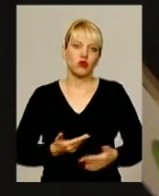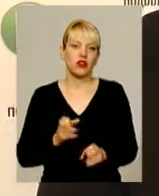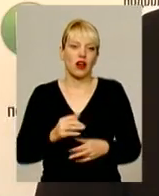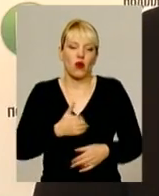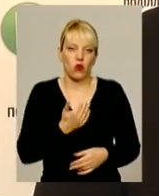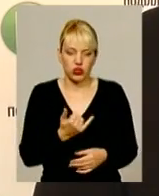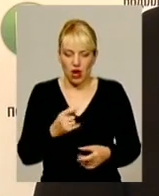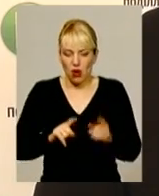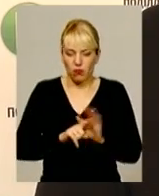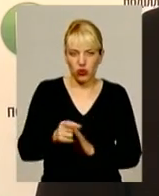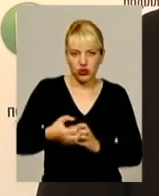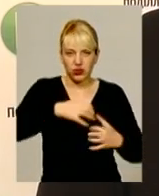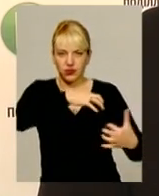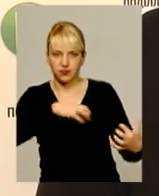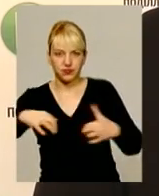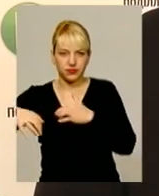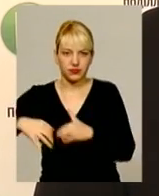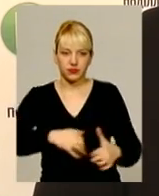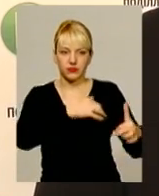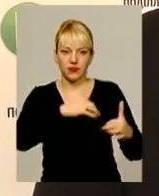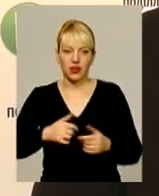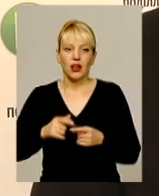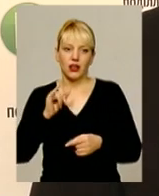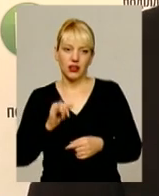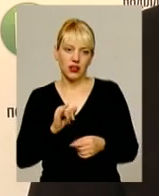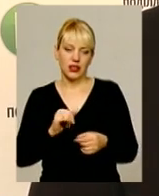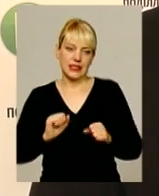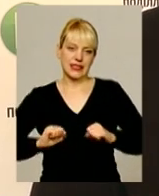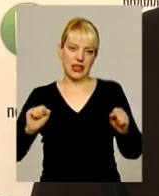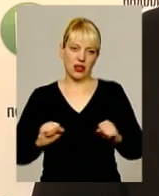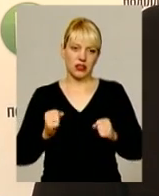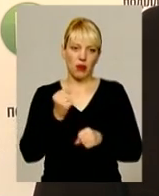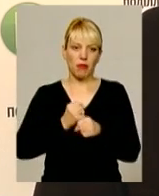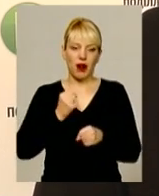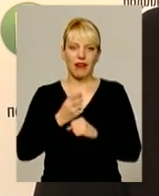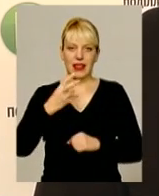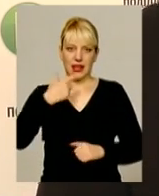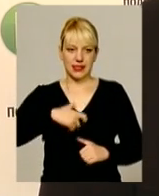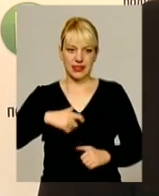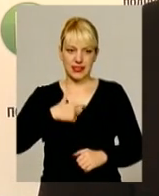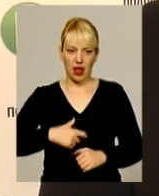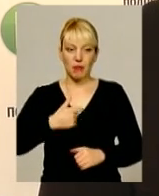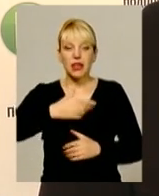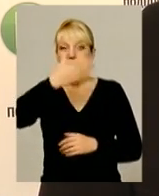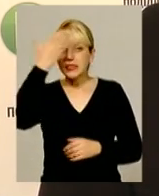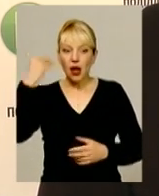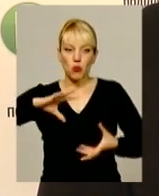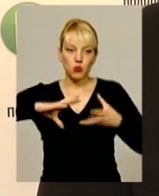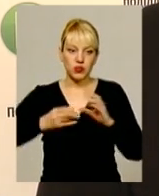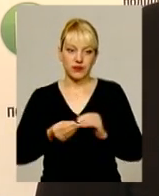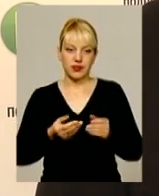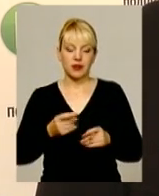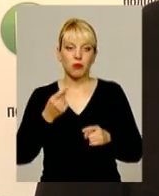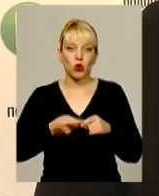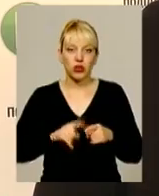кожен до себе, кожен свою сторону, кожен стараючись працювати на себе, забувши абсолютно про те, що